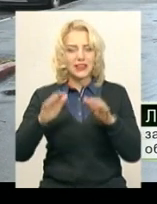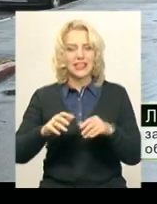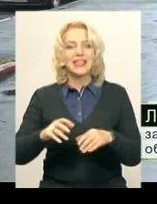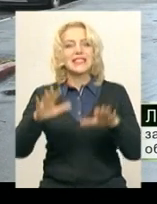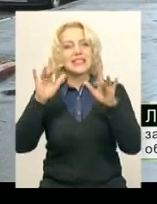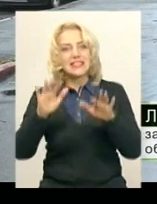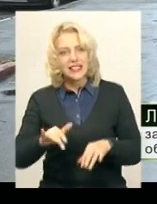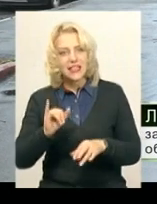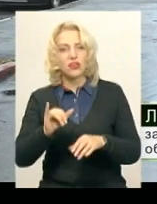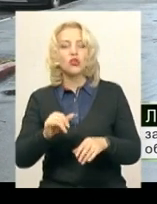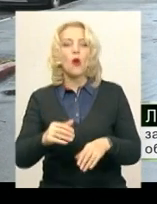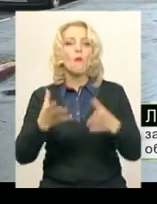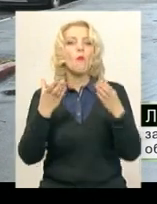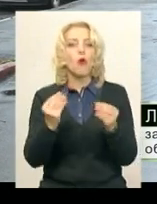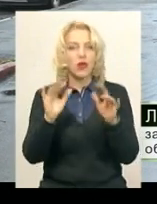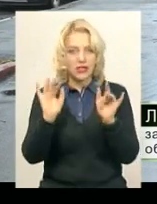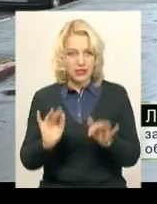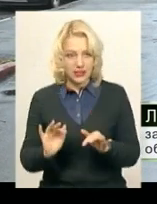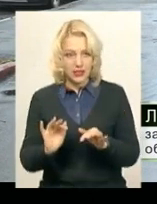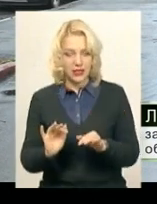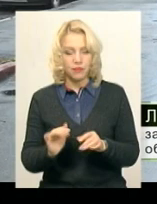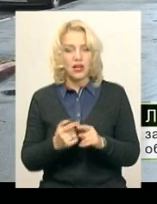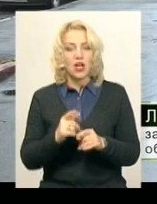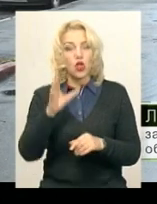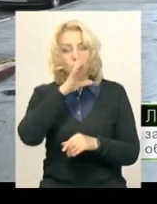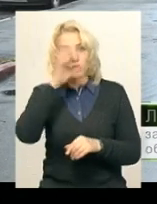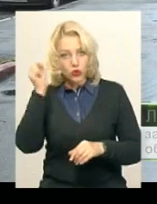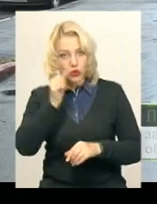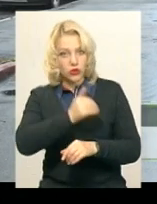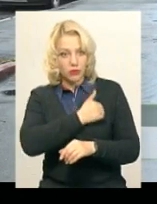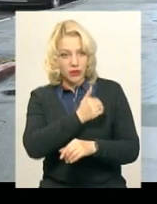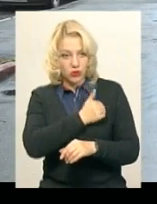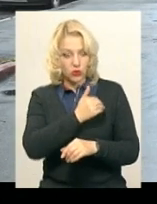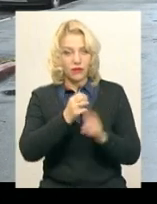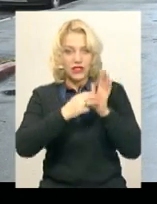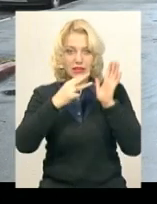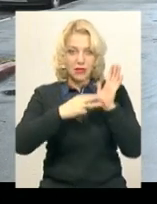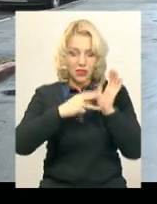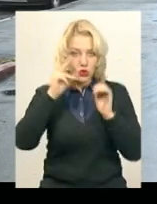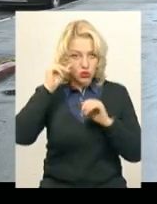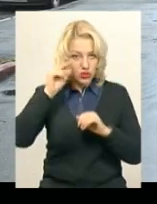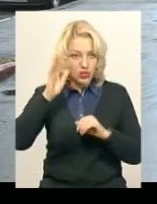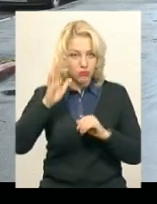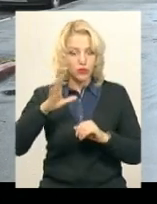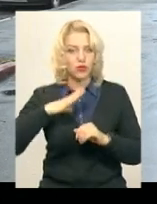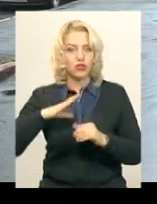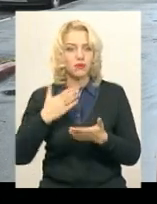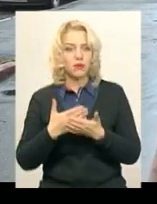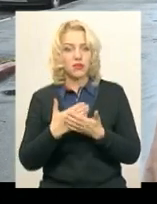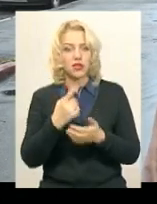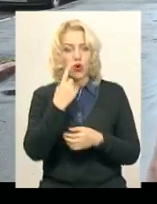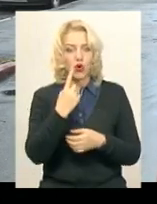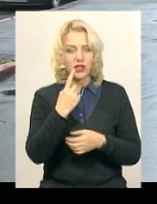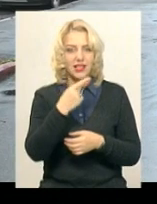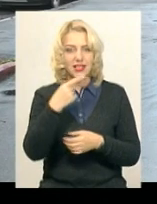мокрого снігу. За рахунок того, що вночі температура 18-го числа, ми очікуємо десь близько 1,6